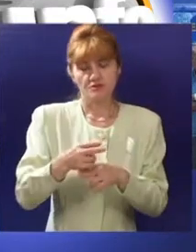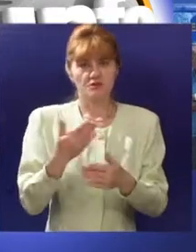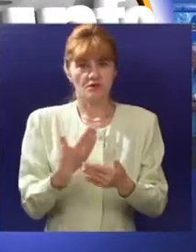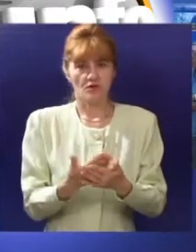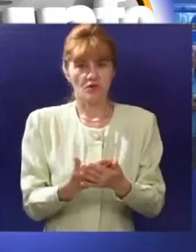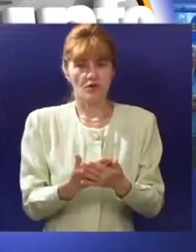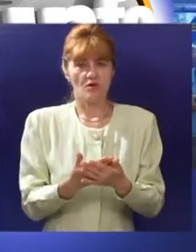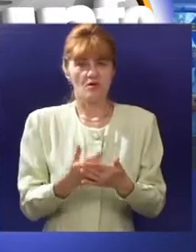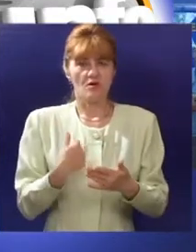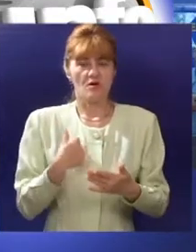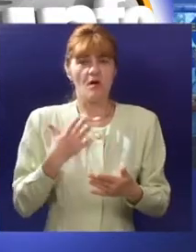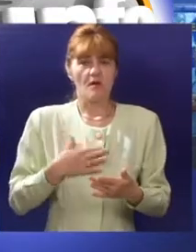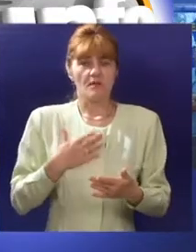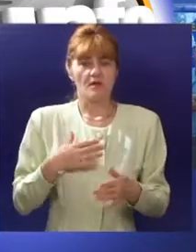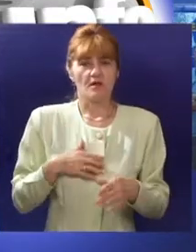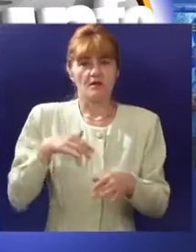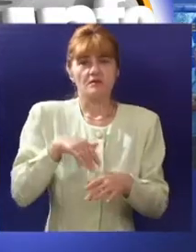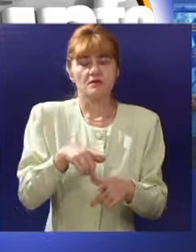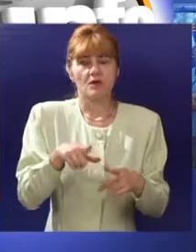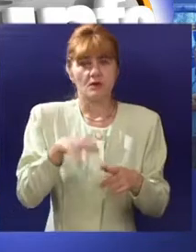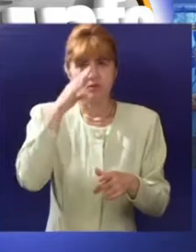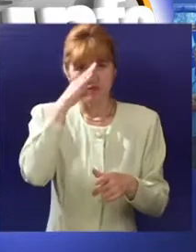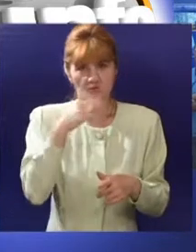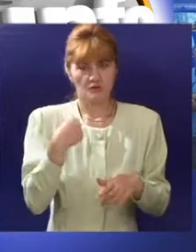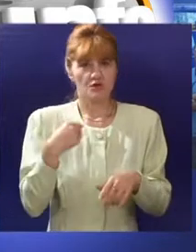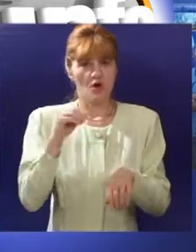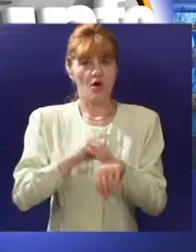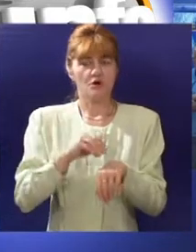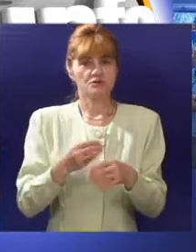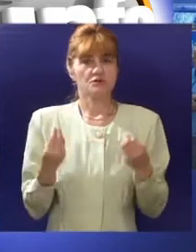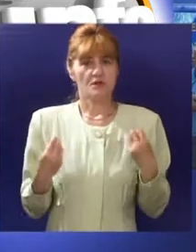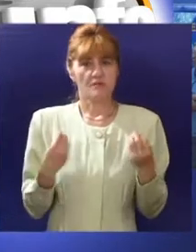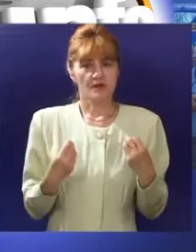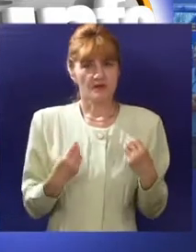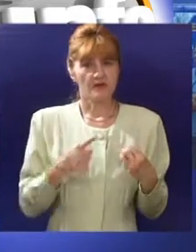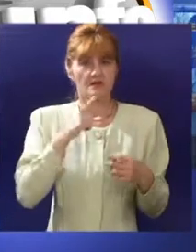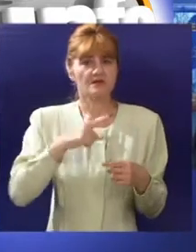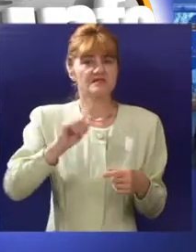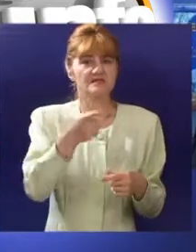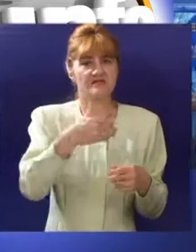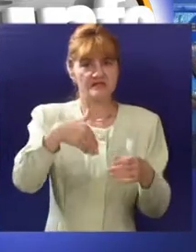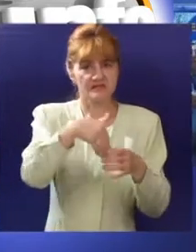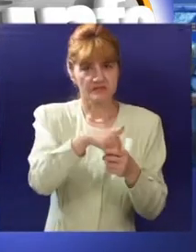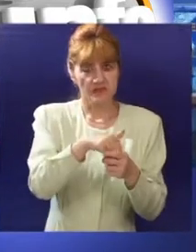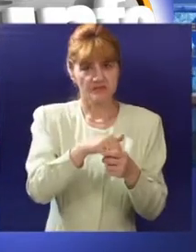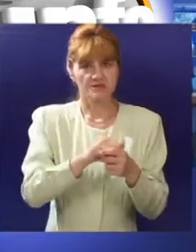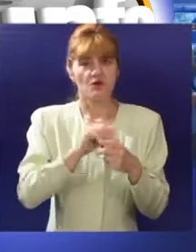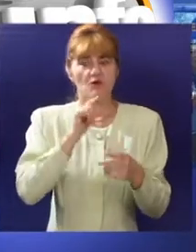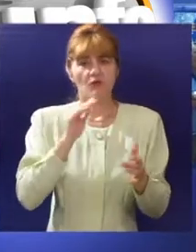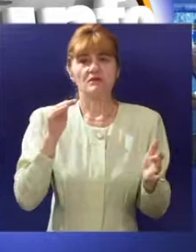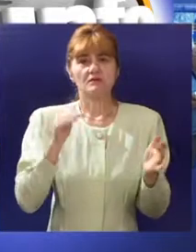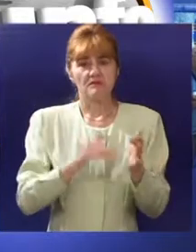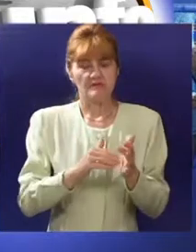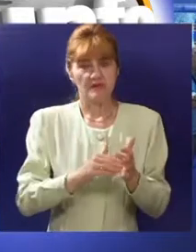interijeru može da doprimese bolje usluzi prvo boljem osjećaju naših upošljenih koji zaslužuju